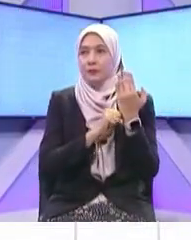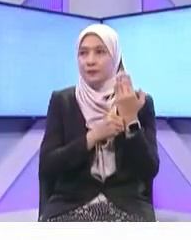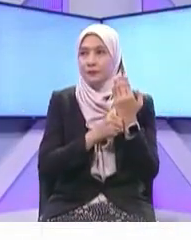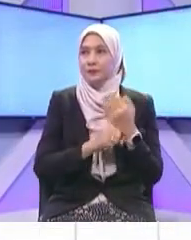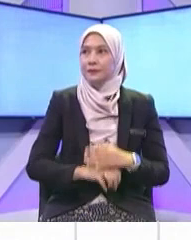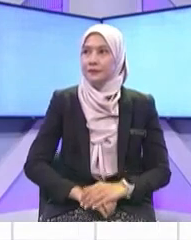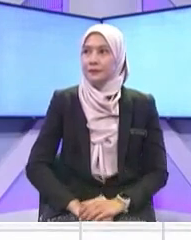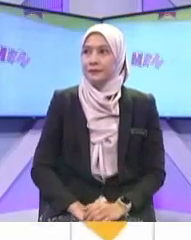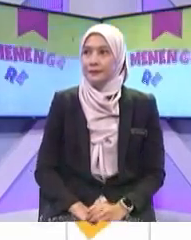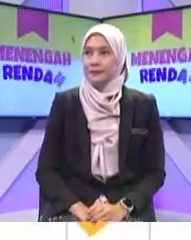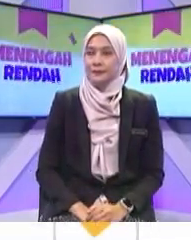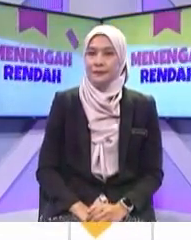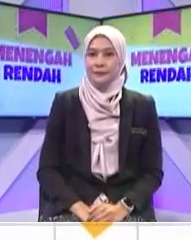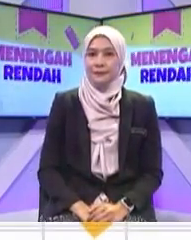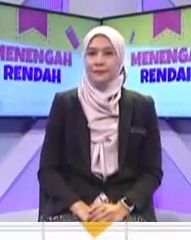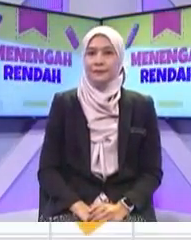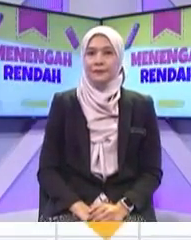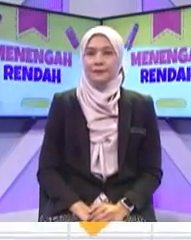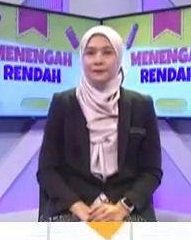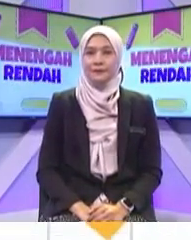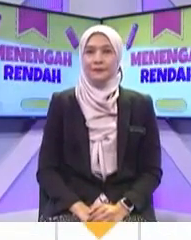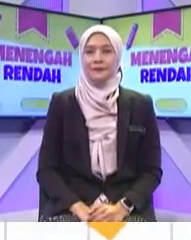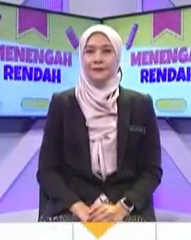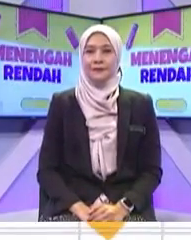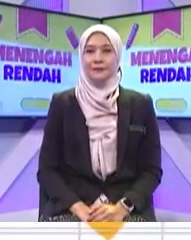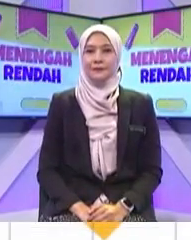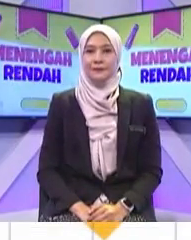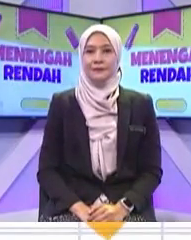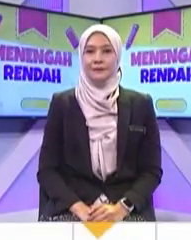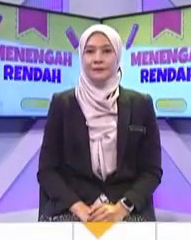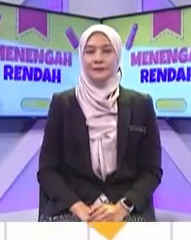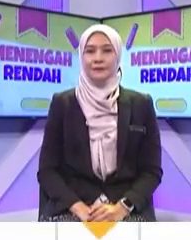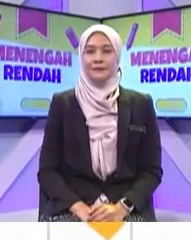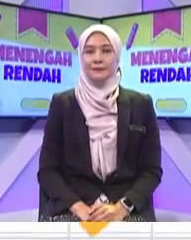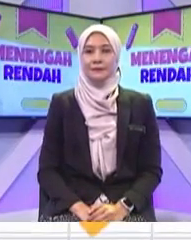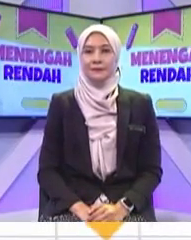itu sahaja ok kita dengar Adik Fahim pula Fahim nak buat macam mana